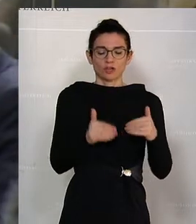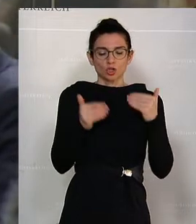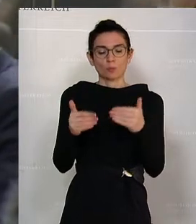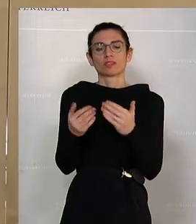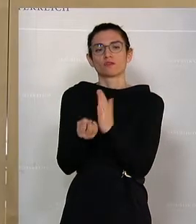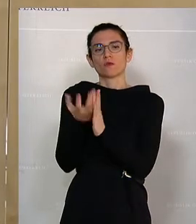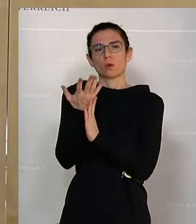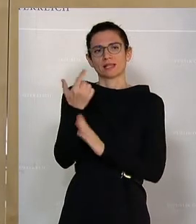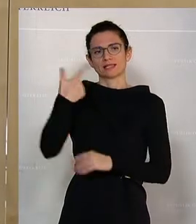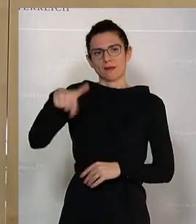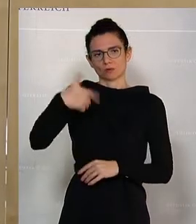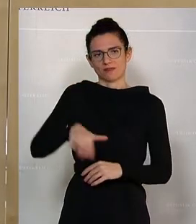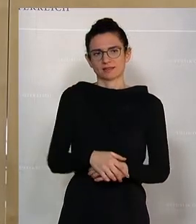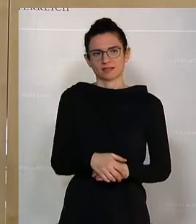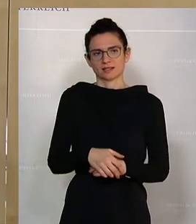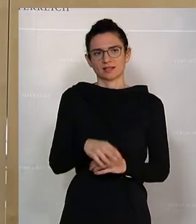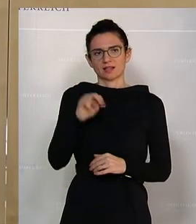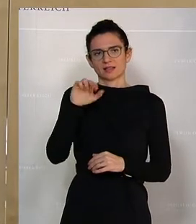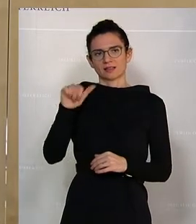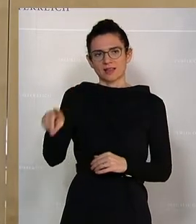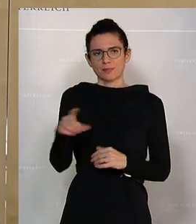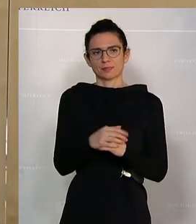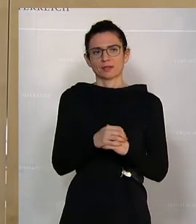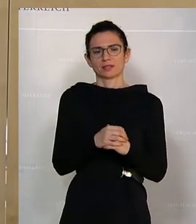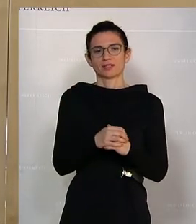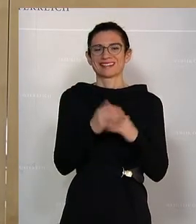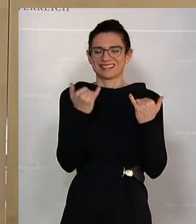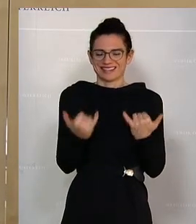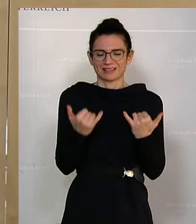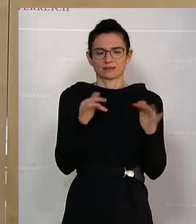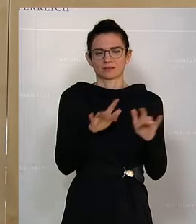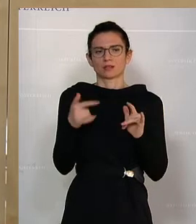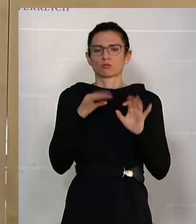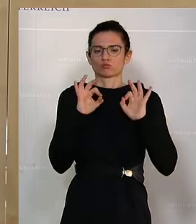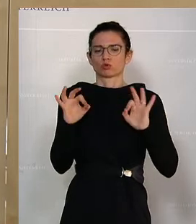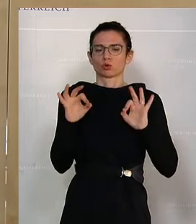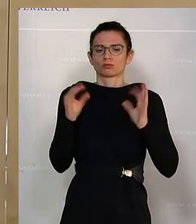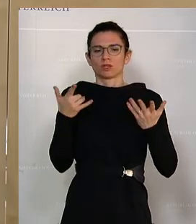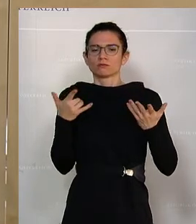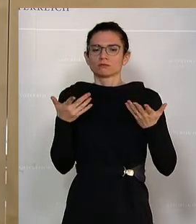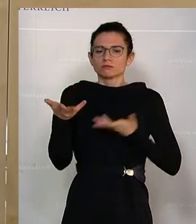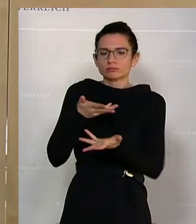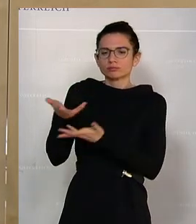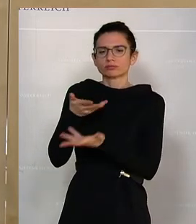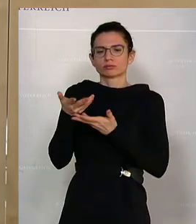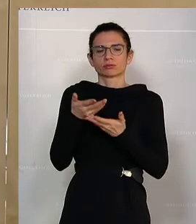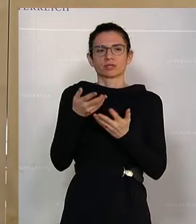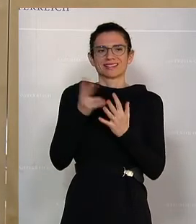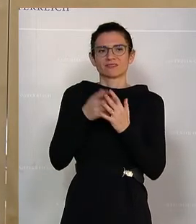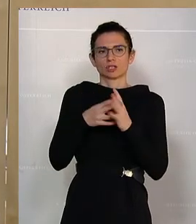Und gegenwärtig befindet sich der NAB, wie er kurz genannt wird, in guter Abstimmung zwischen den Koalitionspartnern.